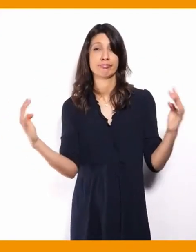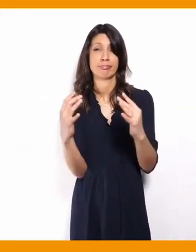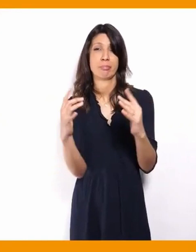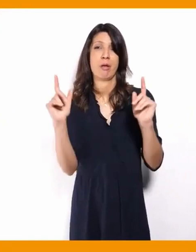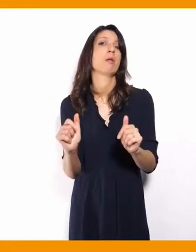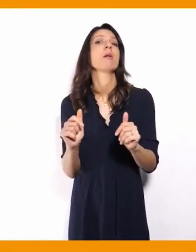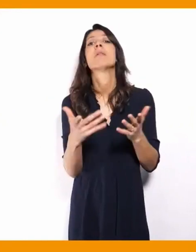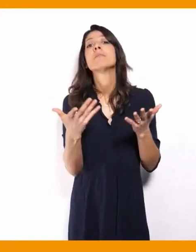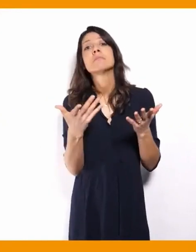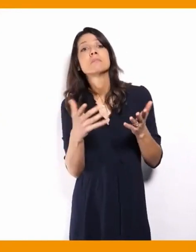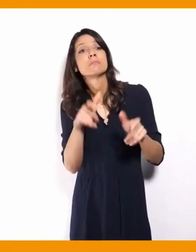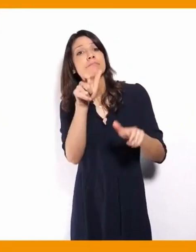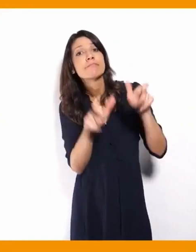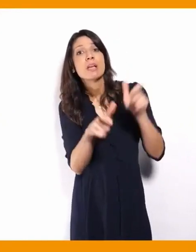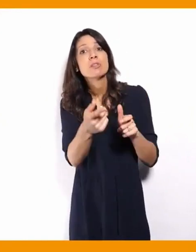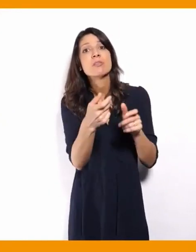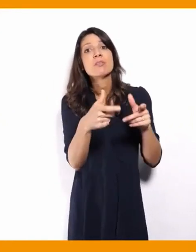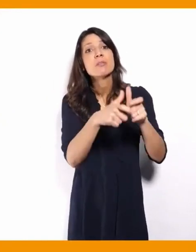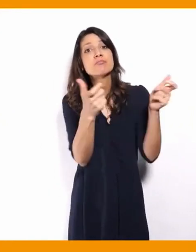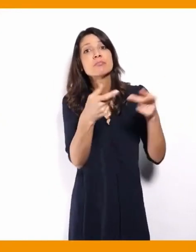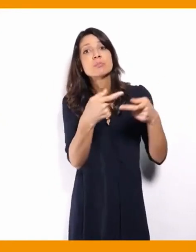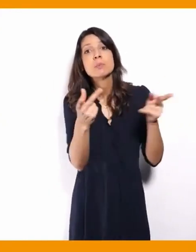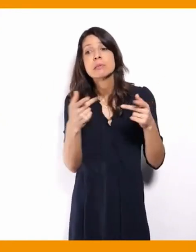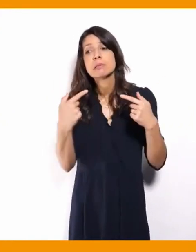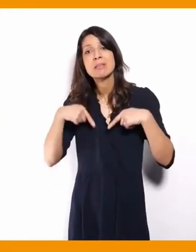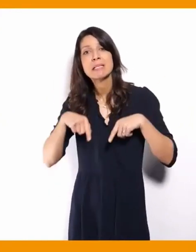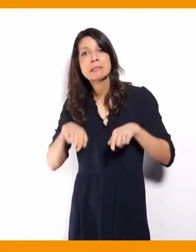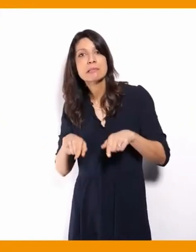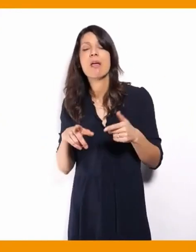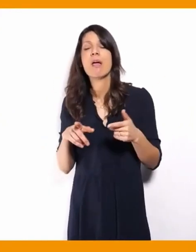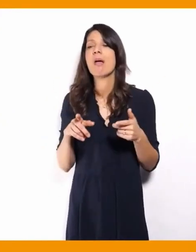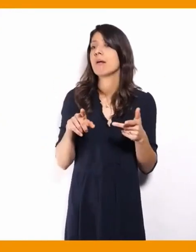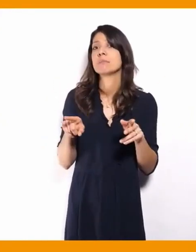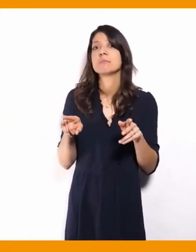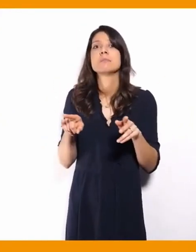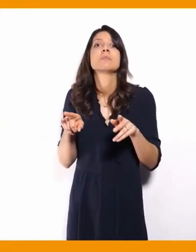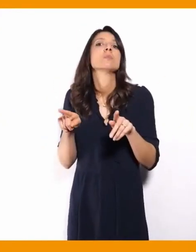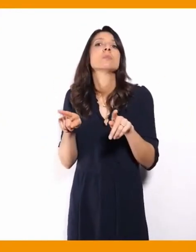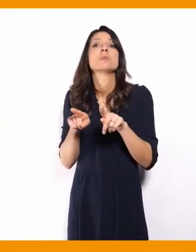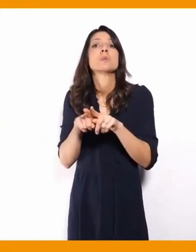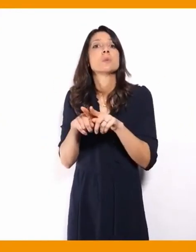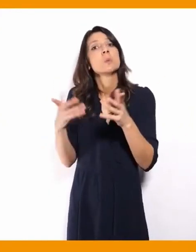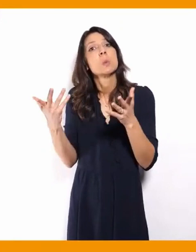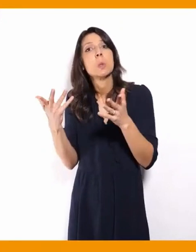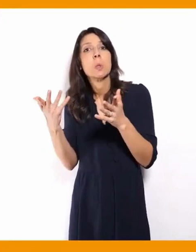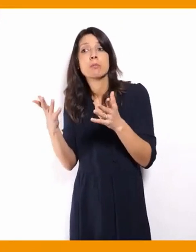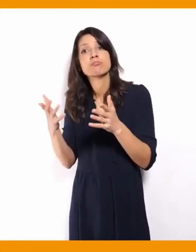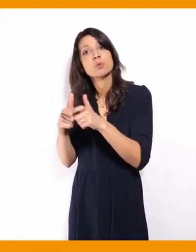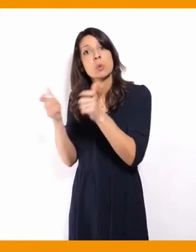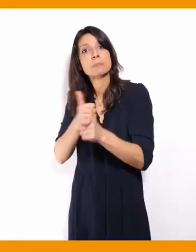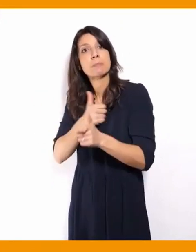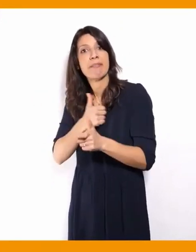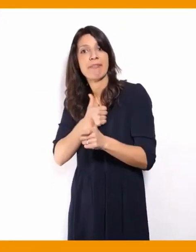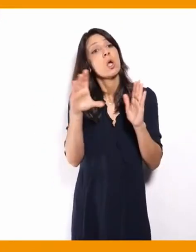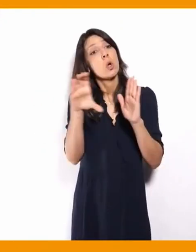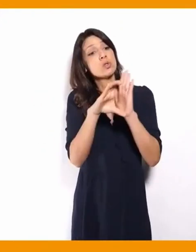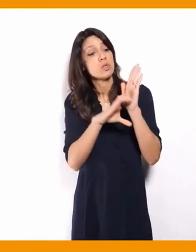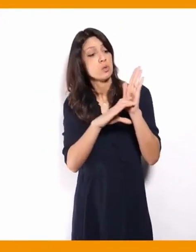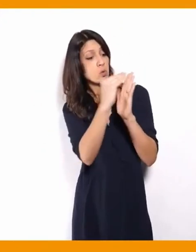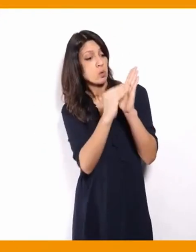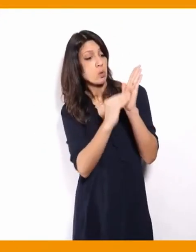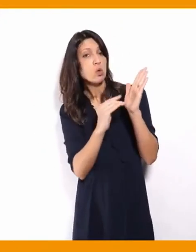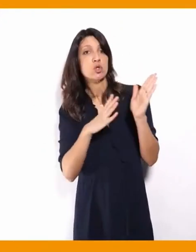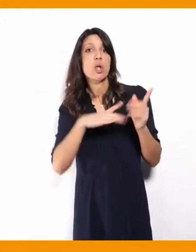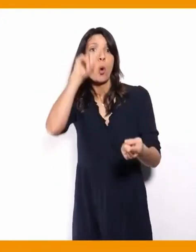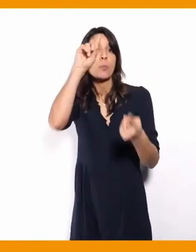fois les acteurs publics, les ministères, mais aussi bien sûr les entreprises, les acteurs privés, ça doit être l'affaire de tous. Qu'il